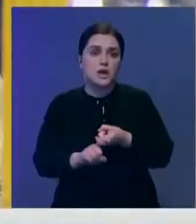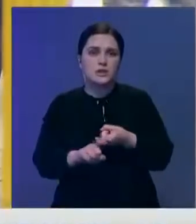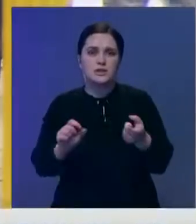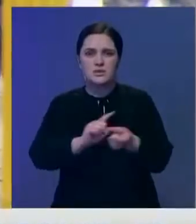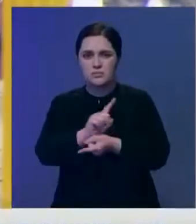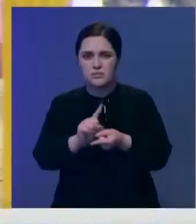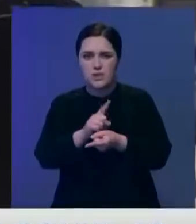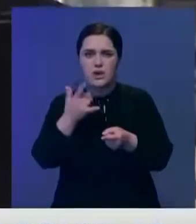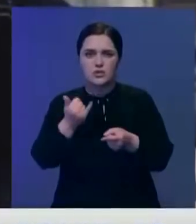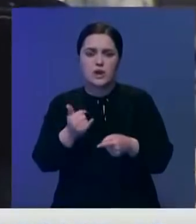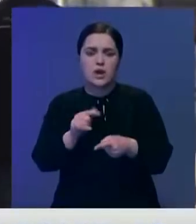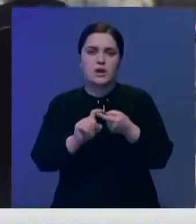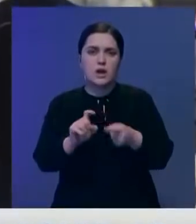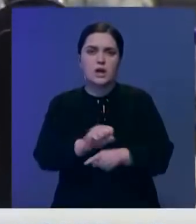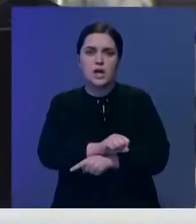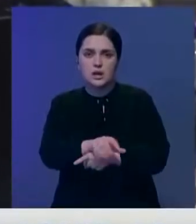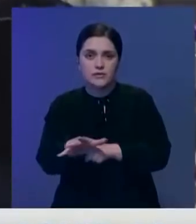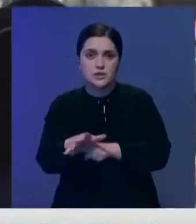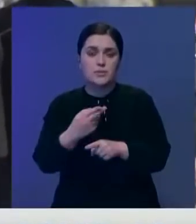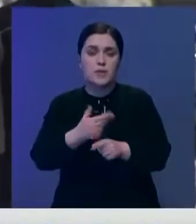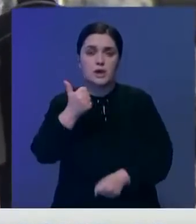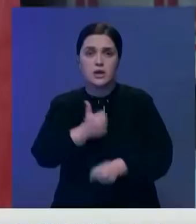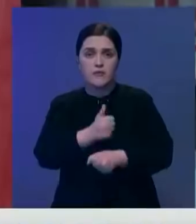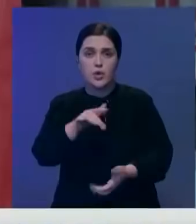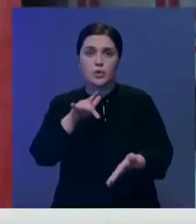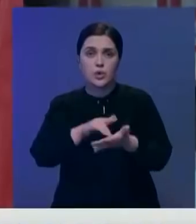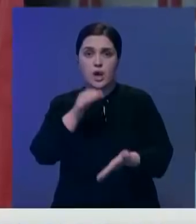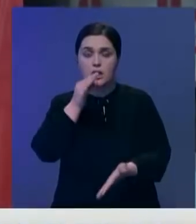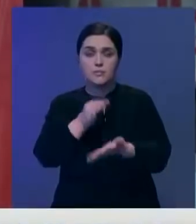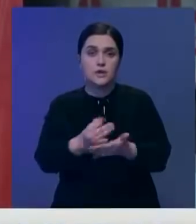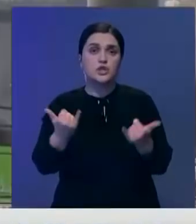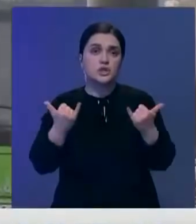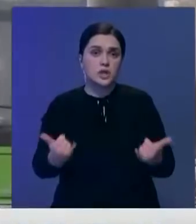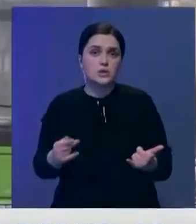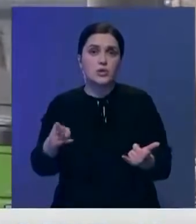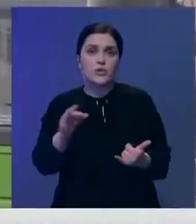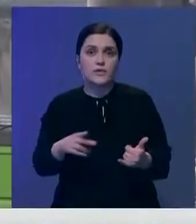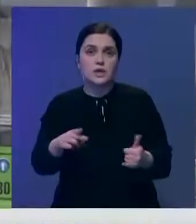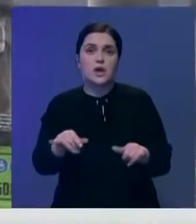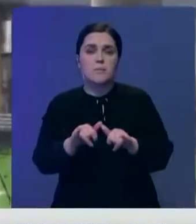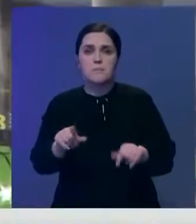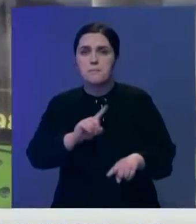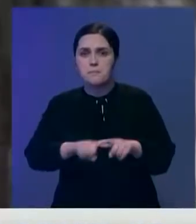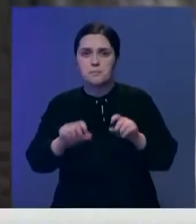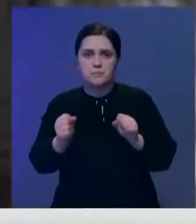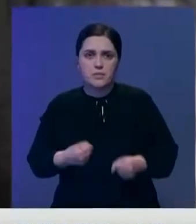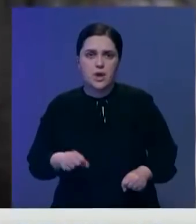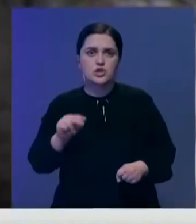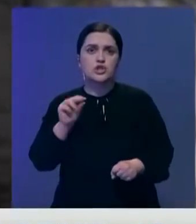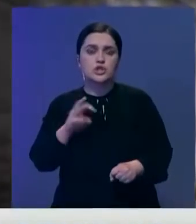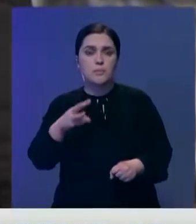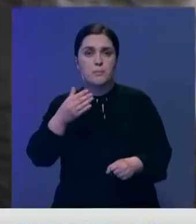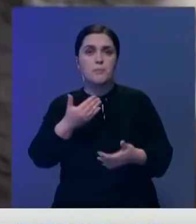связывают с мутацией штаммов коронавируса. Накануне глава мегаполиса отметил, что сейчас ковид распространяется намного быстрее, чем